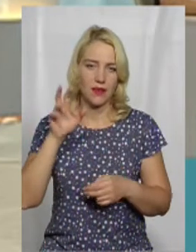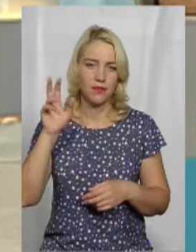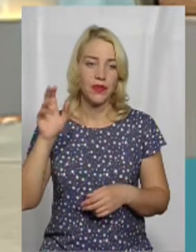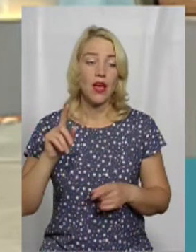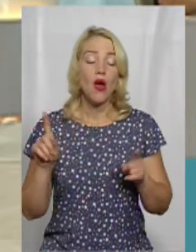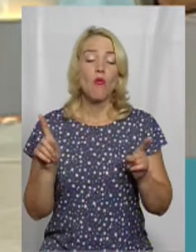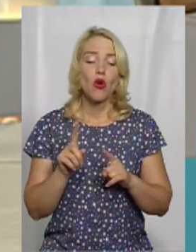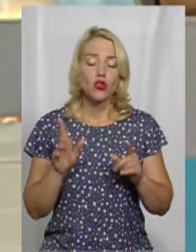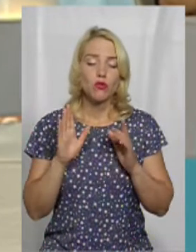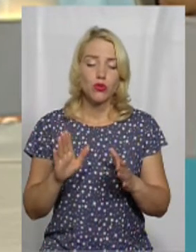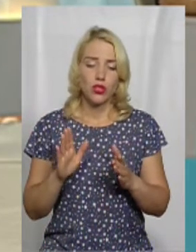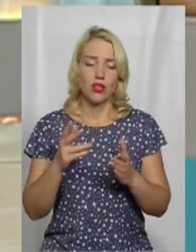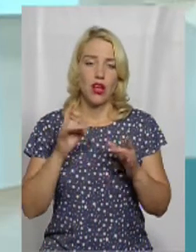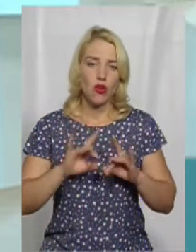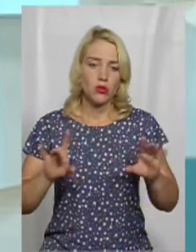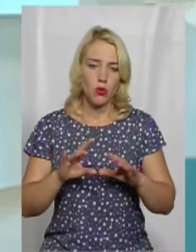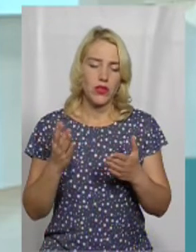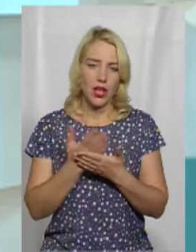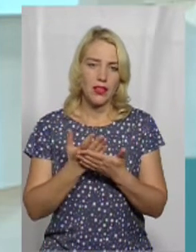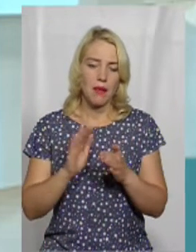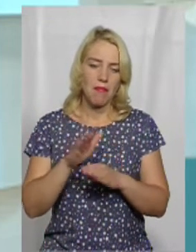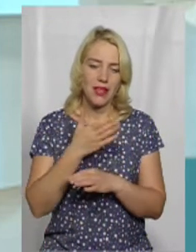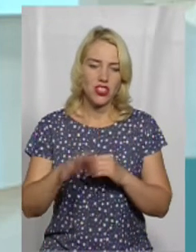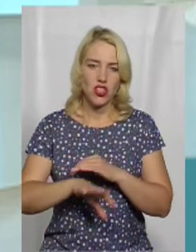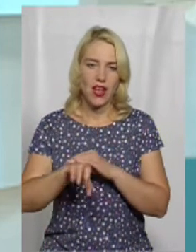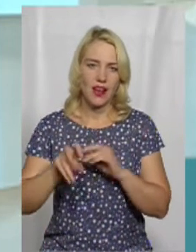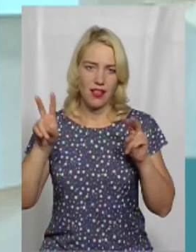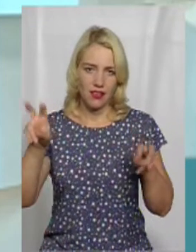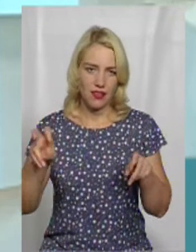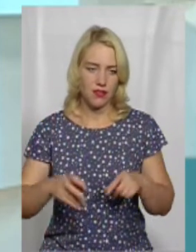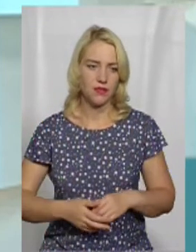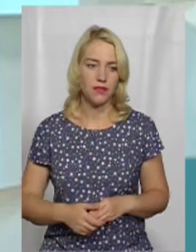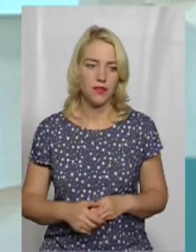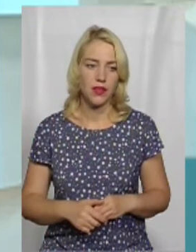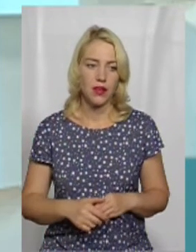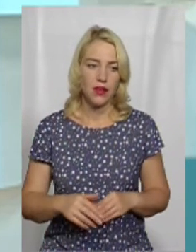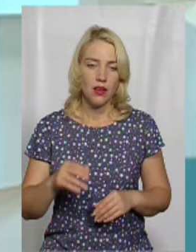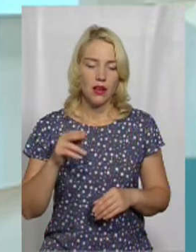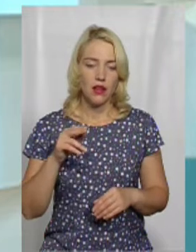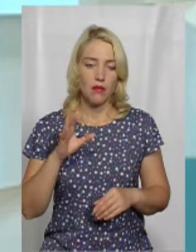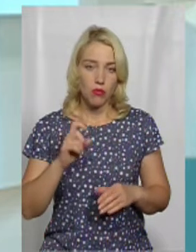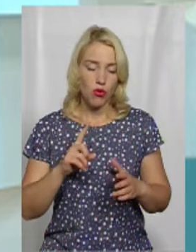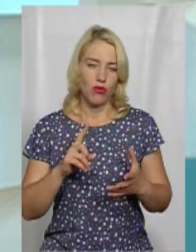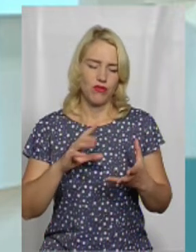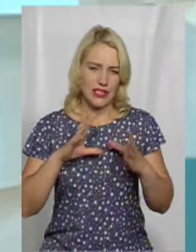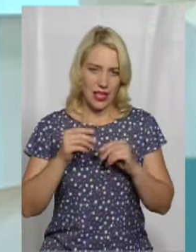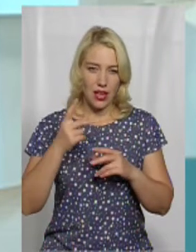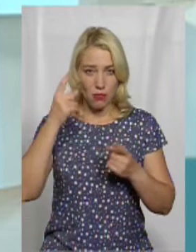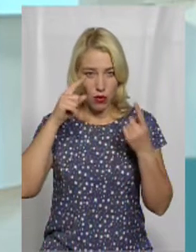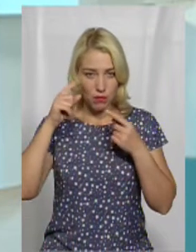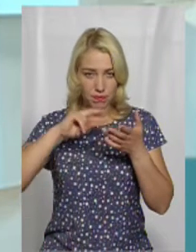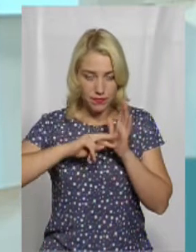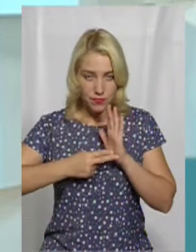розповідати? Яка головна ідея майбутнього фільму? По фабулі, взагалі сюжетній,